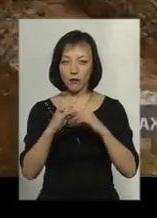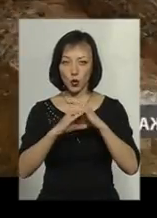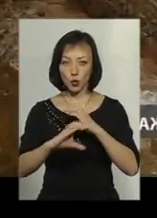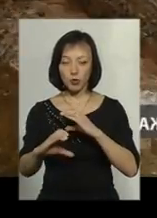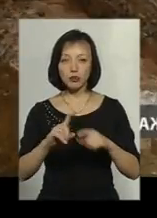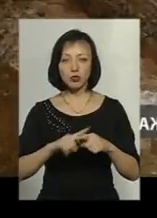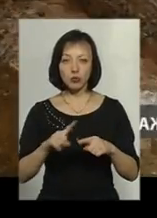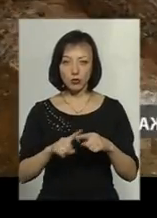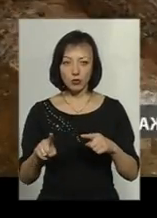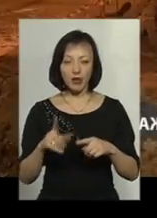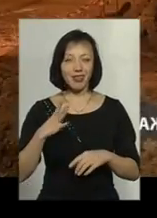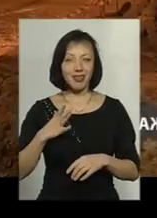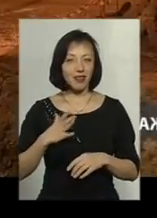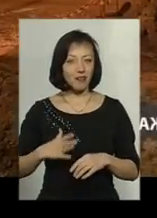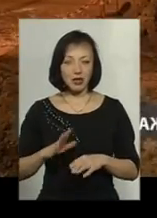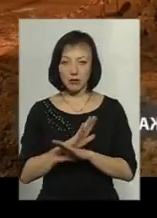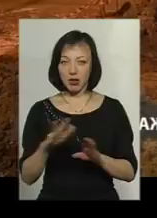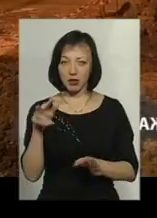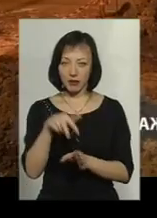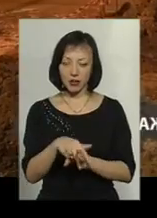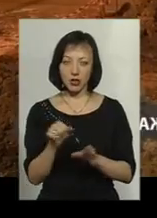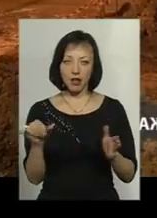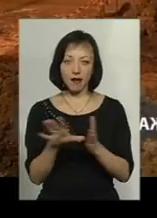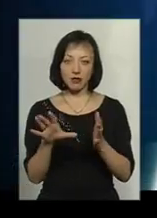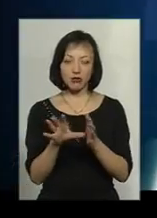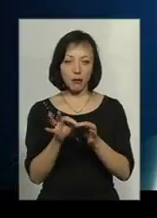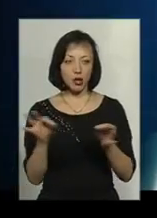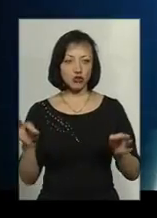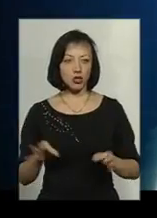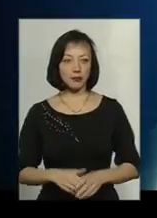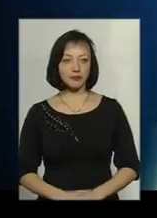Згодом не витримало навантаження електрична мережа.